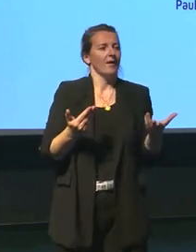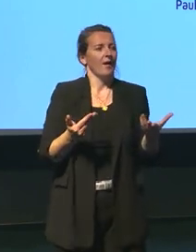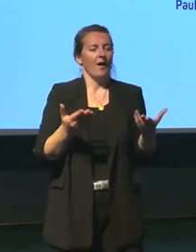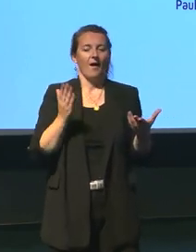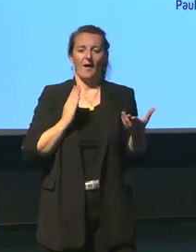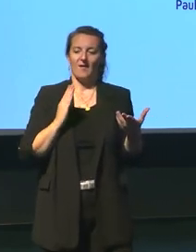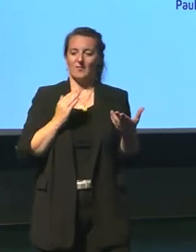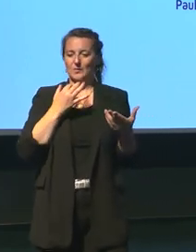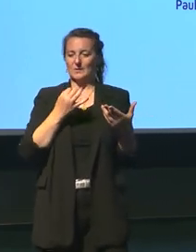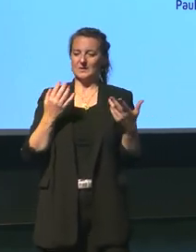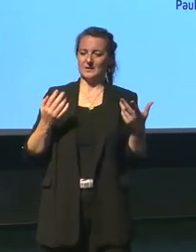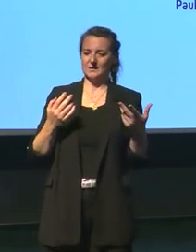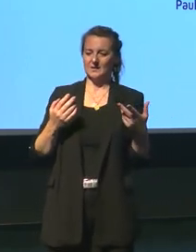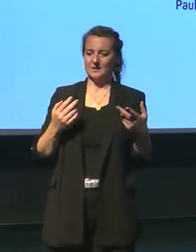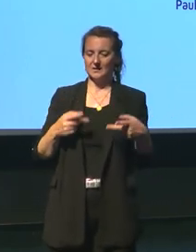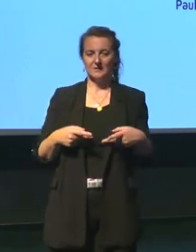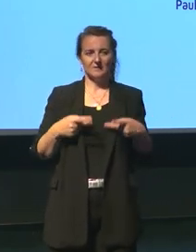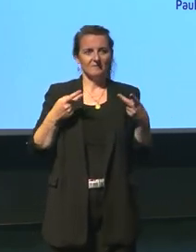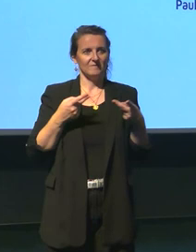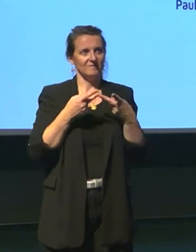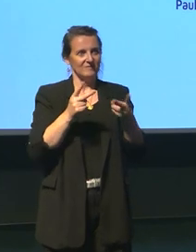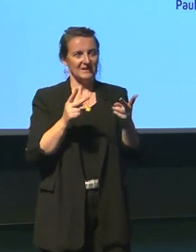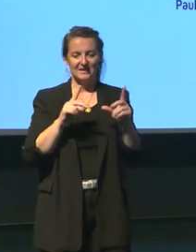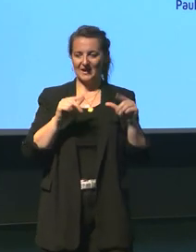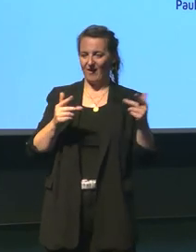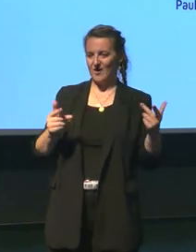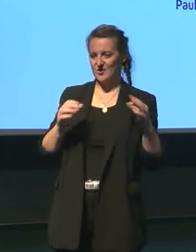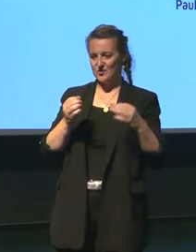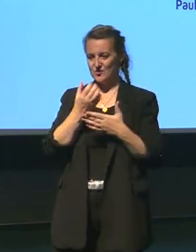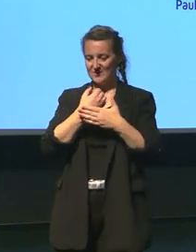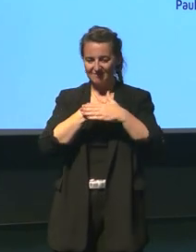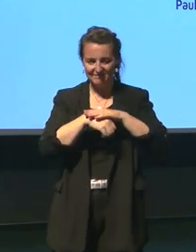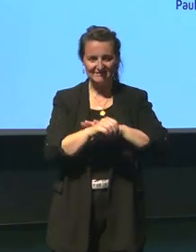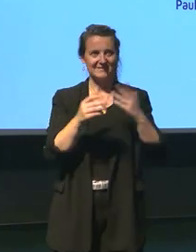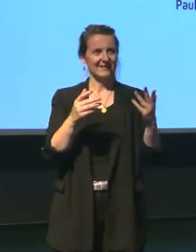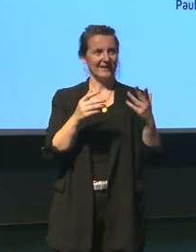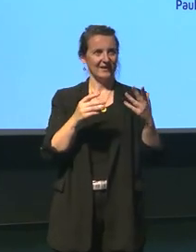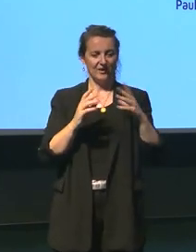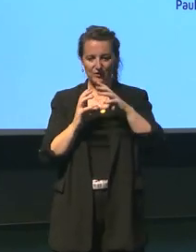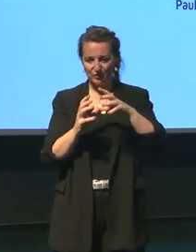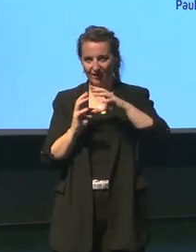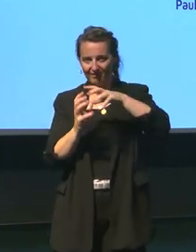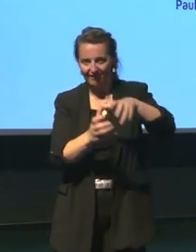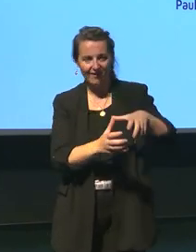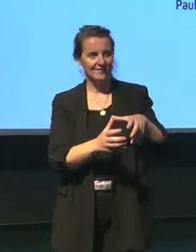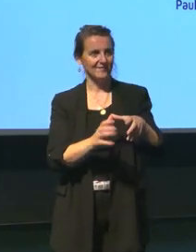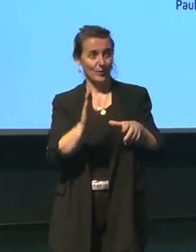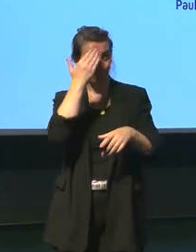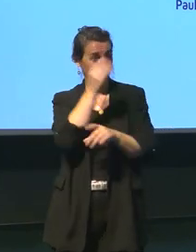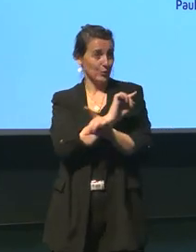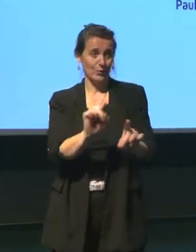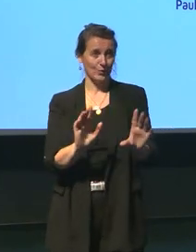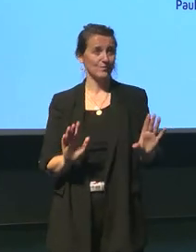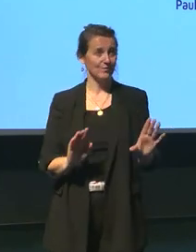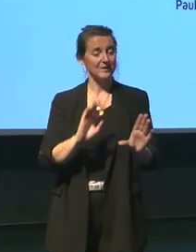vie est née sur l'univers enfin dans l'univers et sur terre bon il y a très longtemps on n bien pas il est reconnu donc